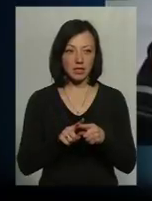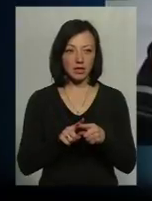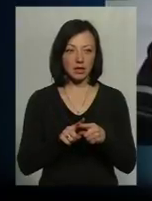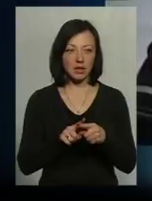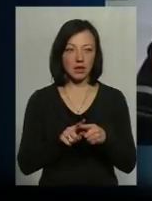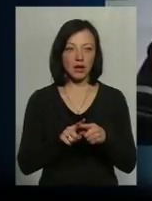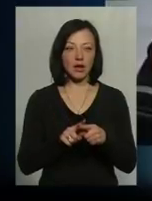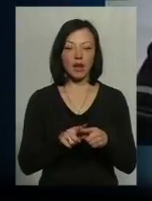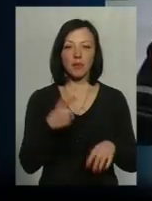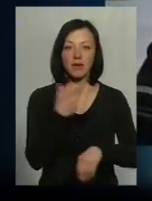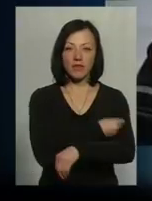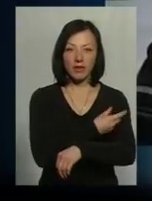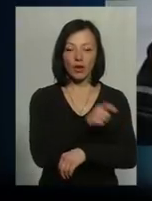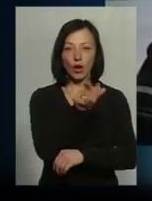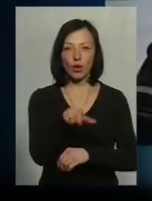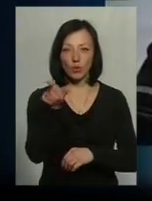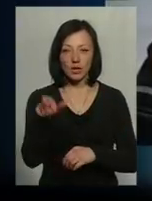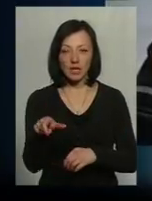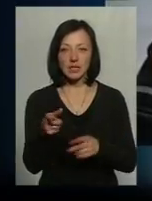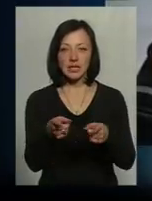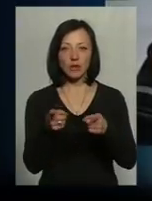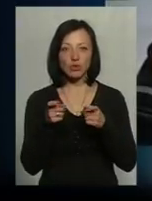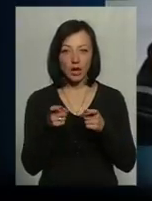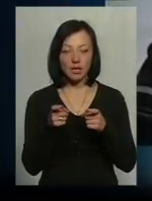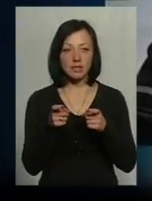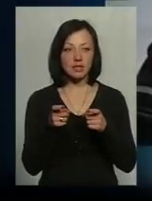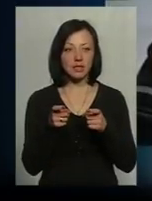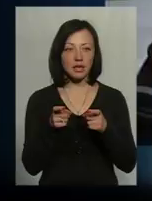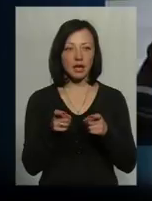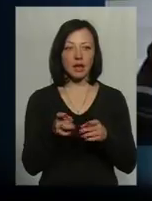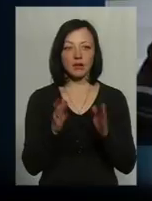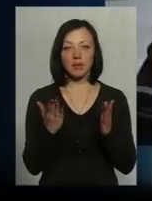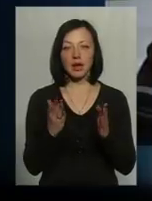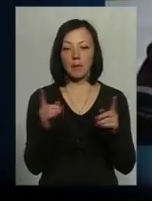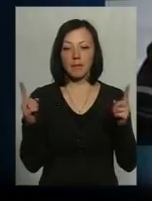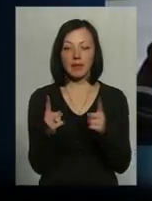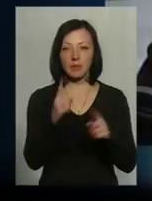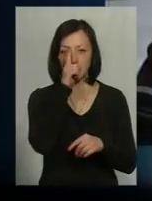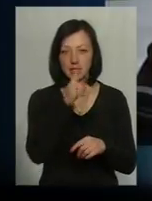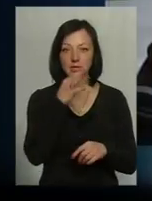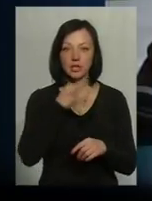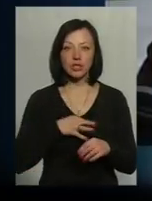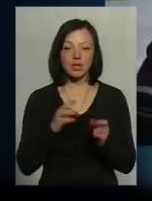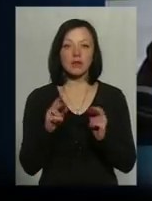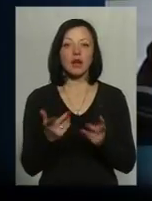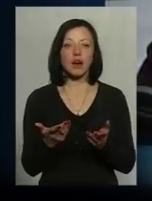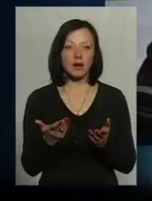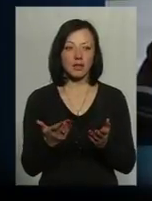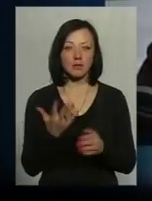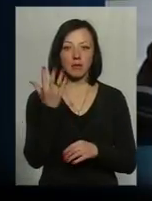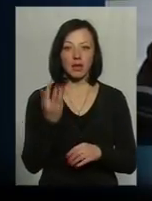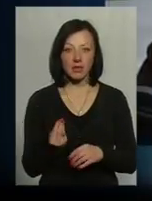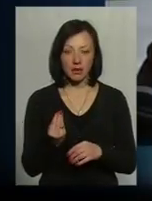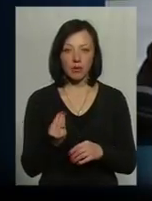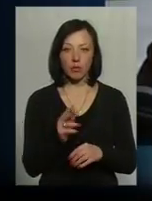робити ветеранарні прививки людини. Людина залучається 4-5 разів місяць. Скажіть, будь ласка, як людині за 5 днів